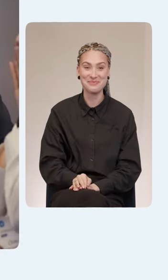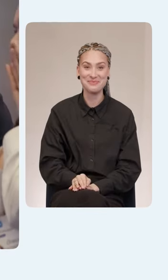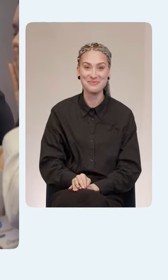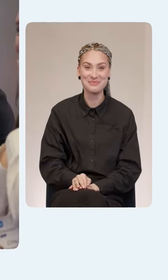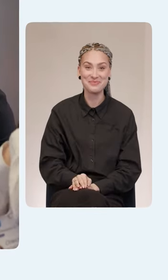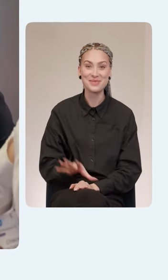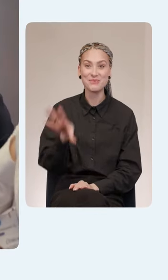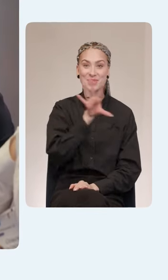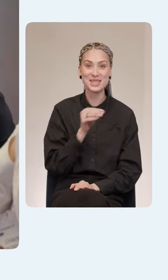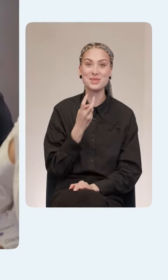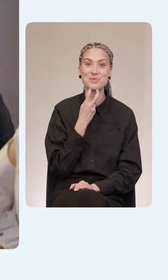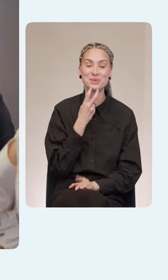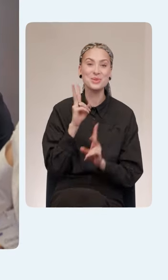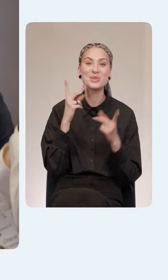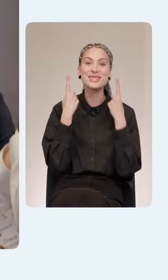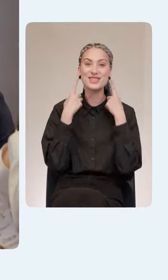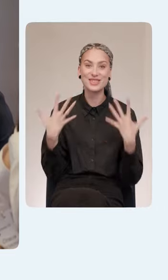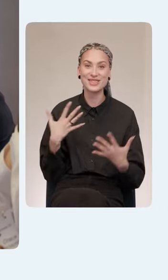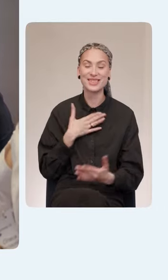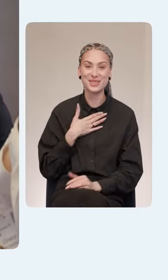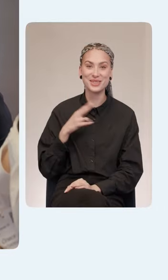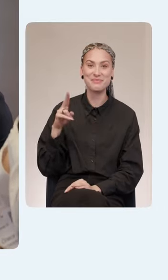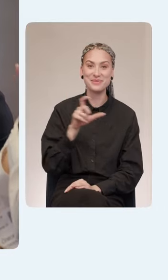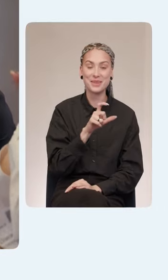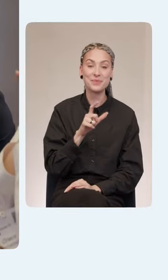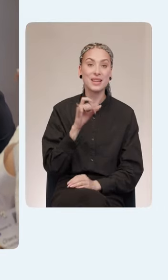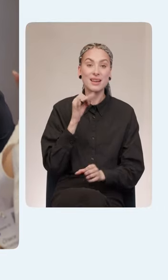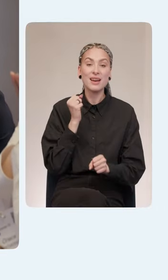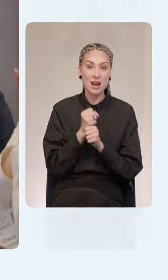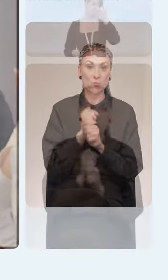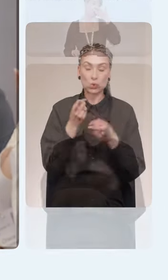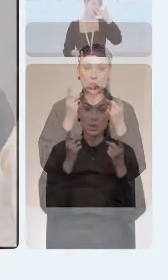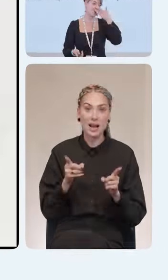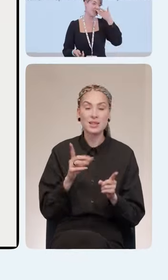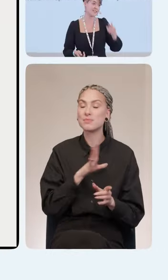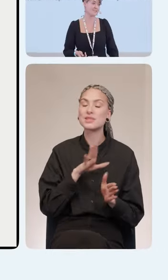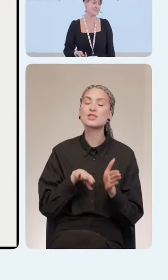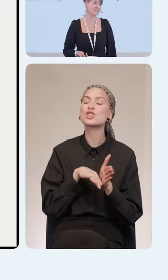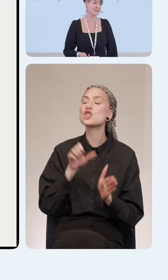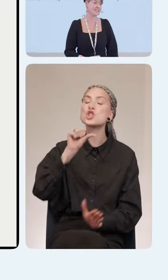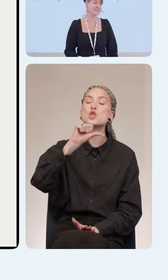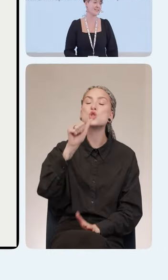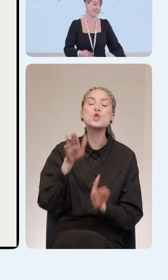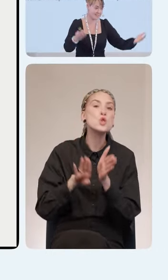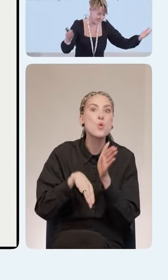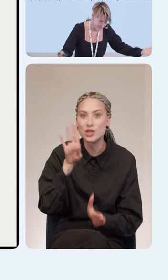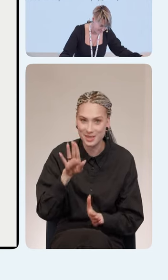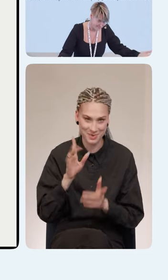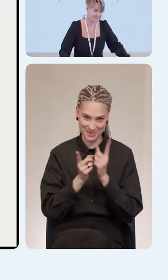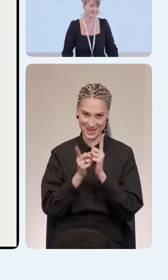Коллеги смеются, для тех, кто не слышит нас в трансляции. Вот. И работали, правда, с одними из лучших переводчиц в России.